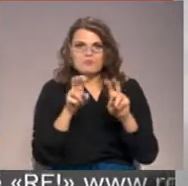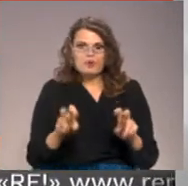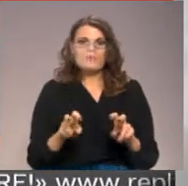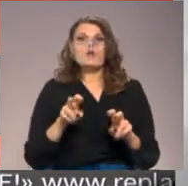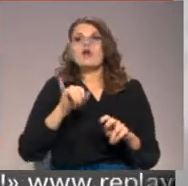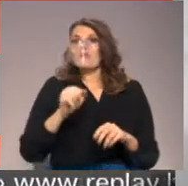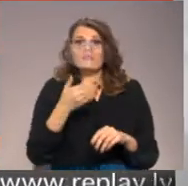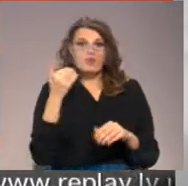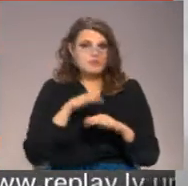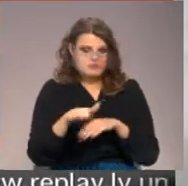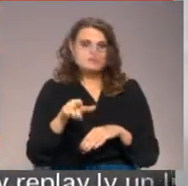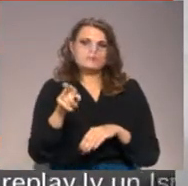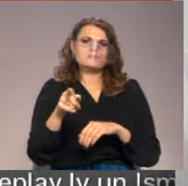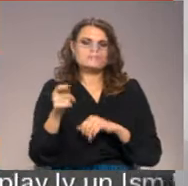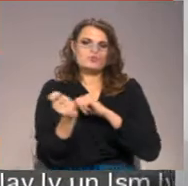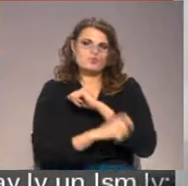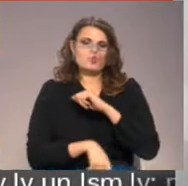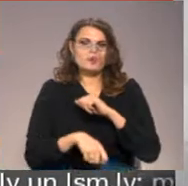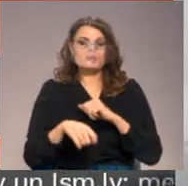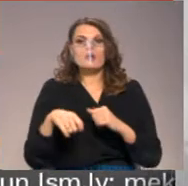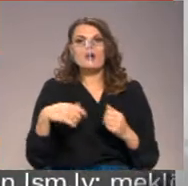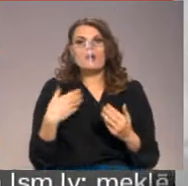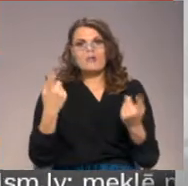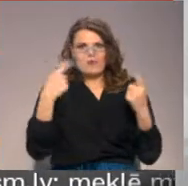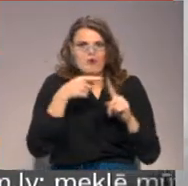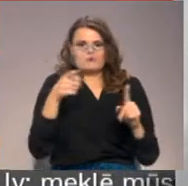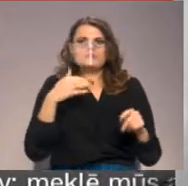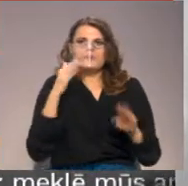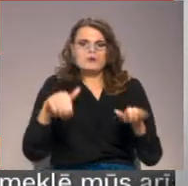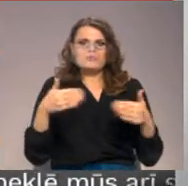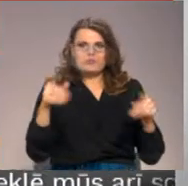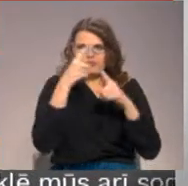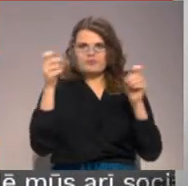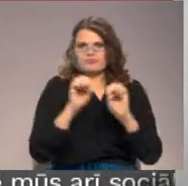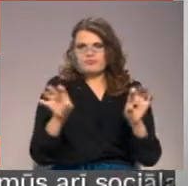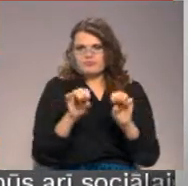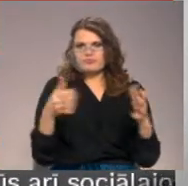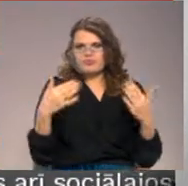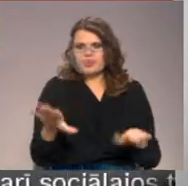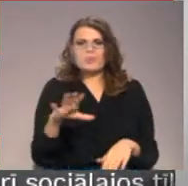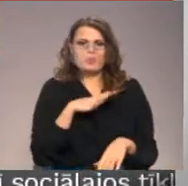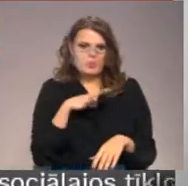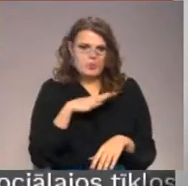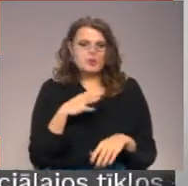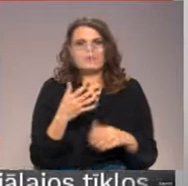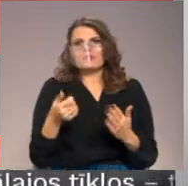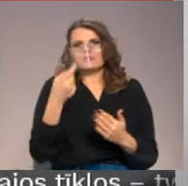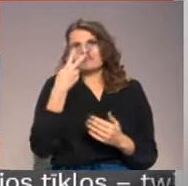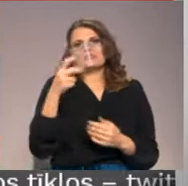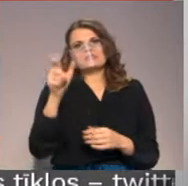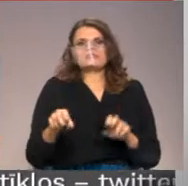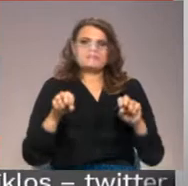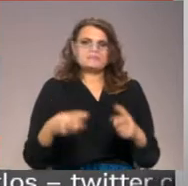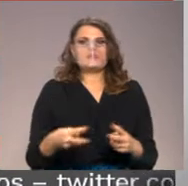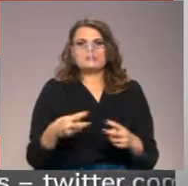atbildīs par to, ka nav aizpildījuši. Mūsu skatījumā laiks ir pietiekoši daudz jau pagājais, ka šīs Covid pasas ir jāaizpildi. Tā ir persona vienkārši